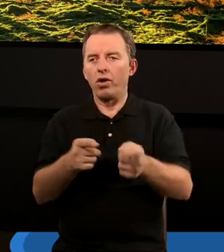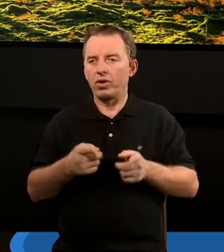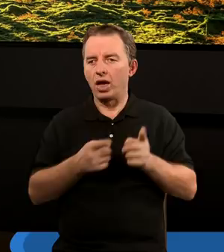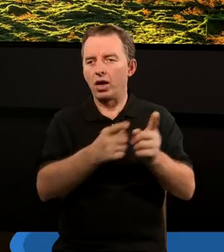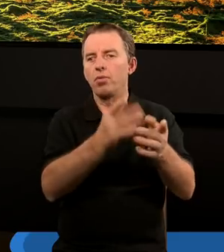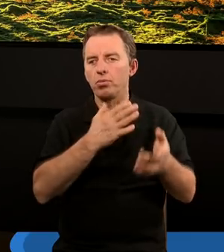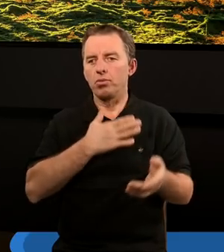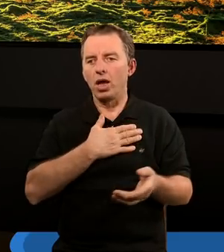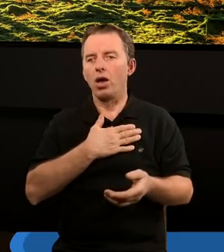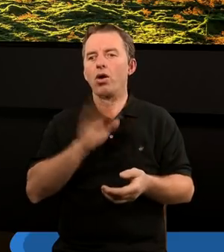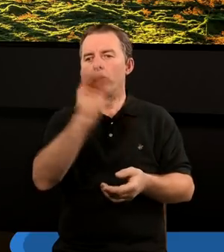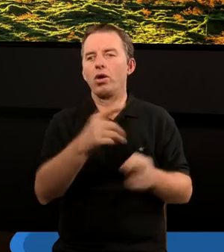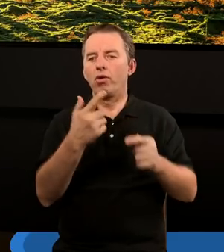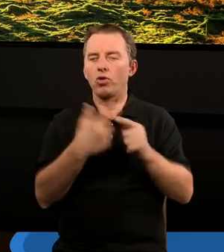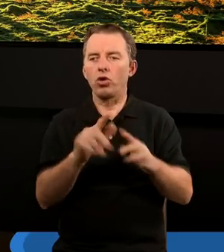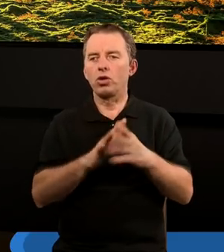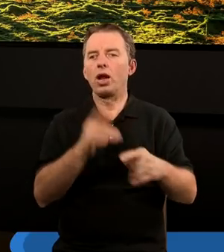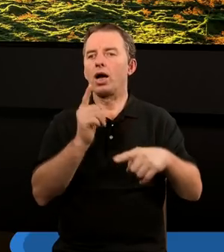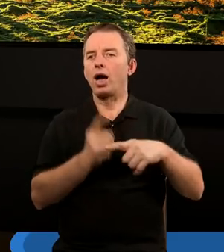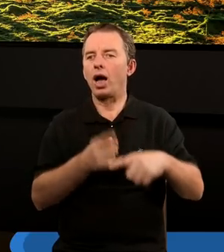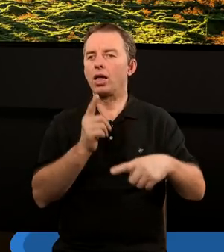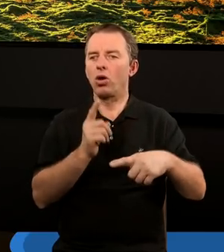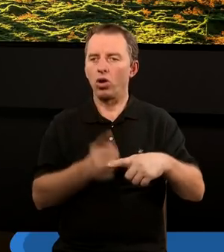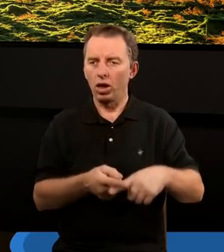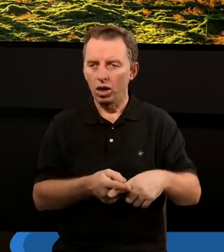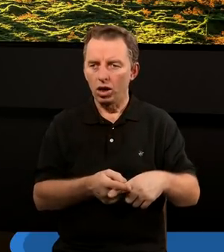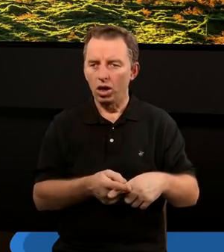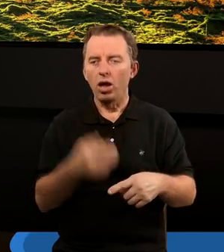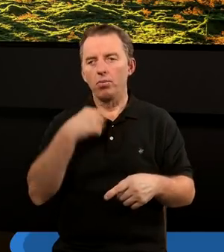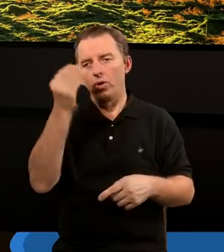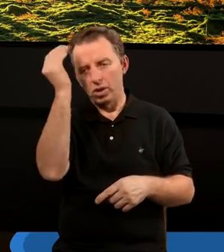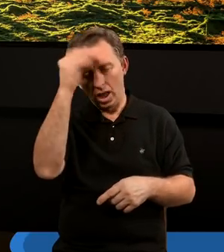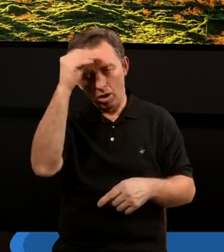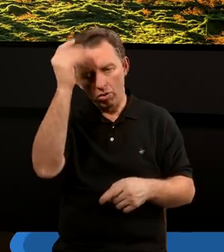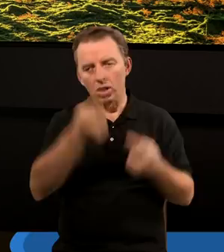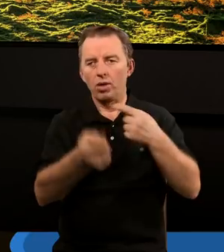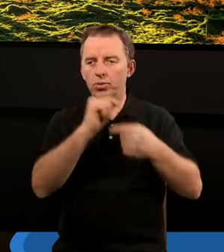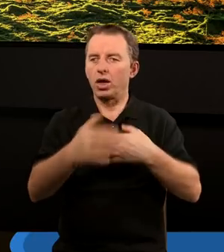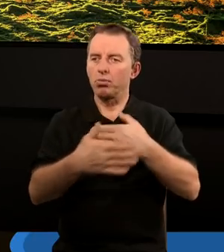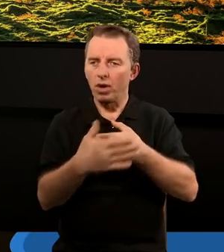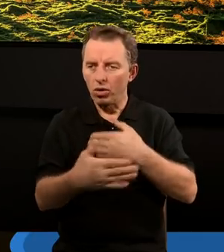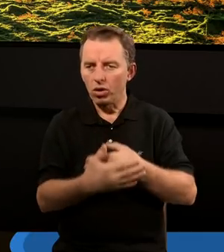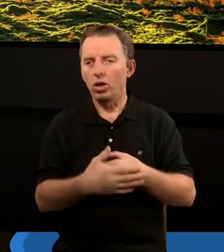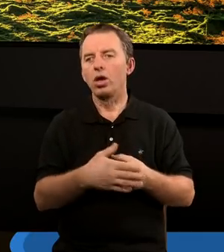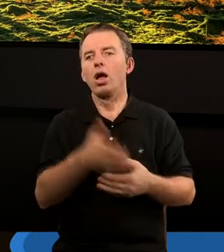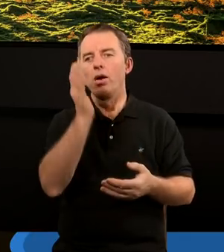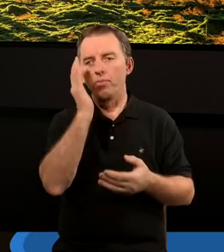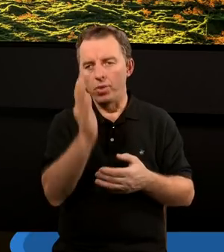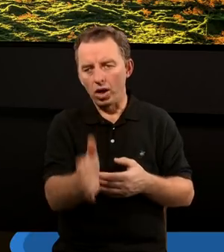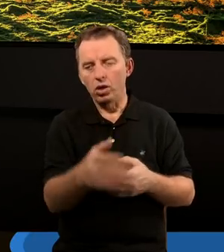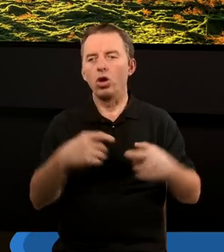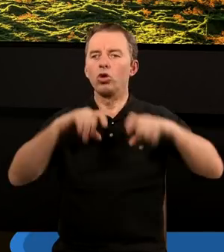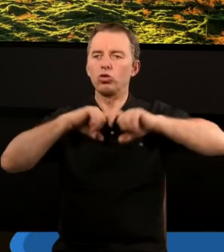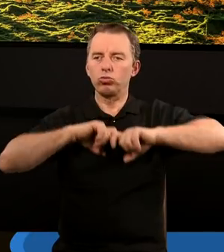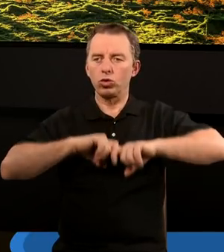miały jeszcze miejsce w kościele katolickim. Chodząc na nauki przedmałżeńskie i jakby będąc